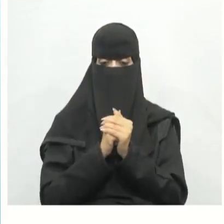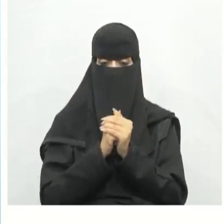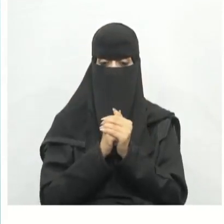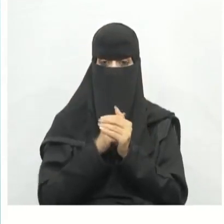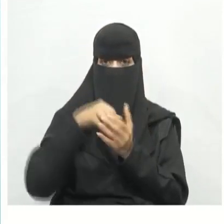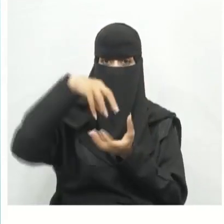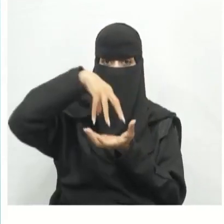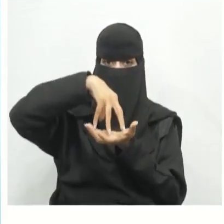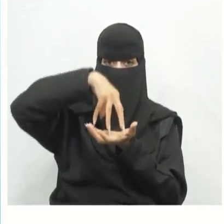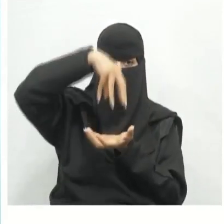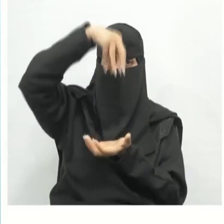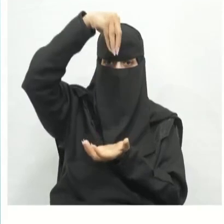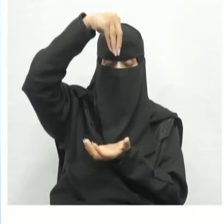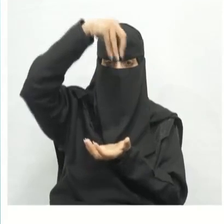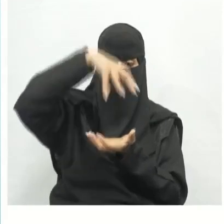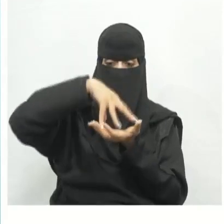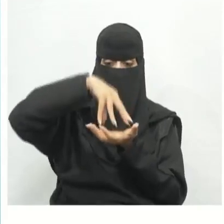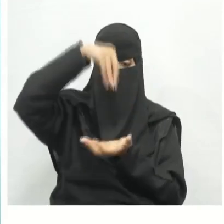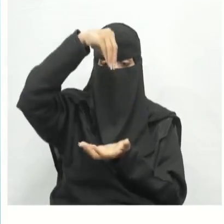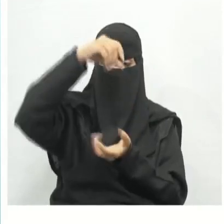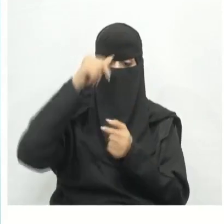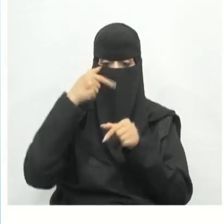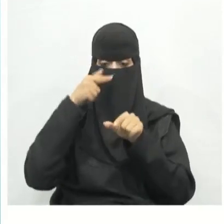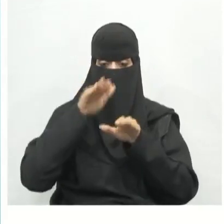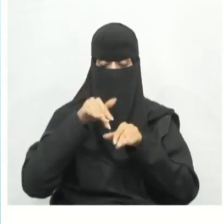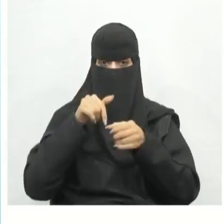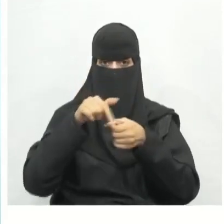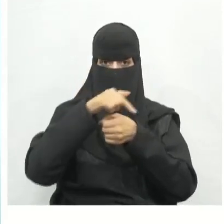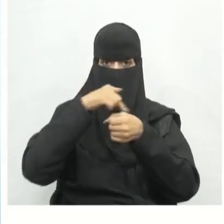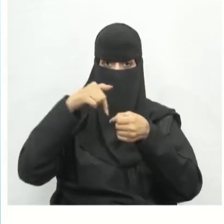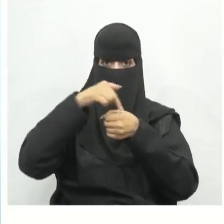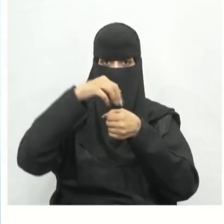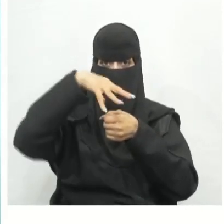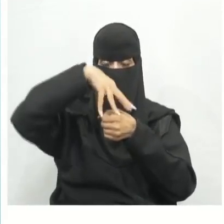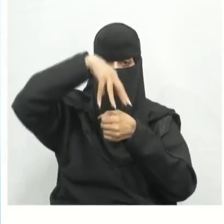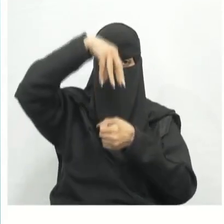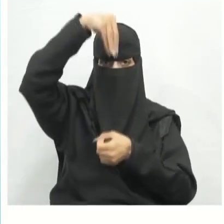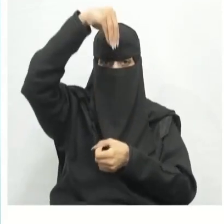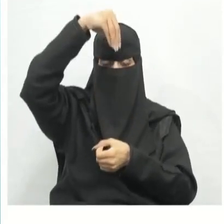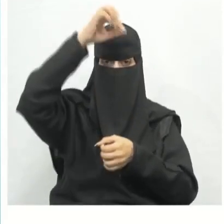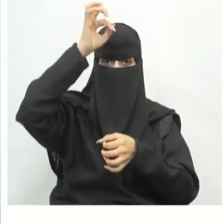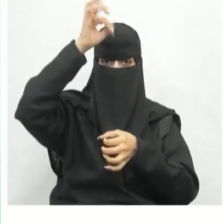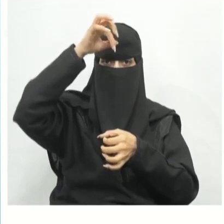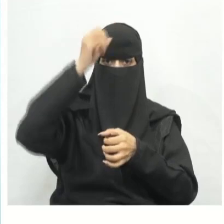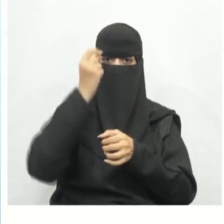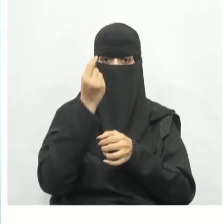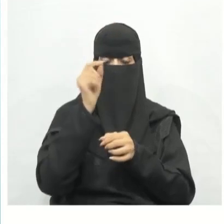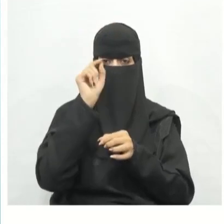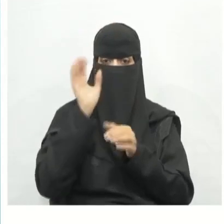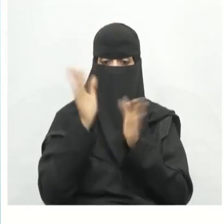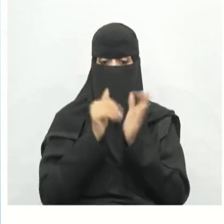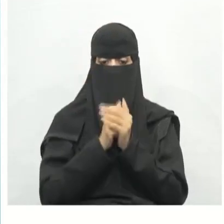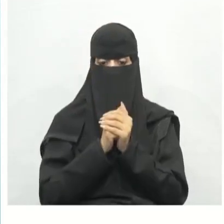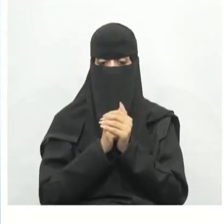أيضا من الأمثلة على أشكال ثلاثية الأبعاد المخروض وهو شكل ذو قاعدة دائرية وجانب منحني